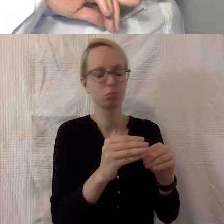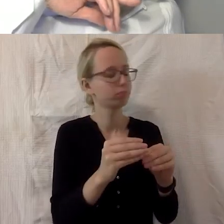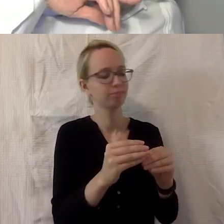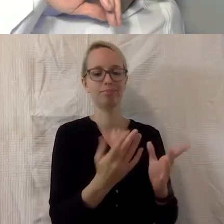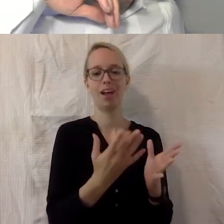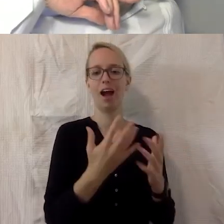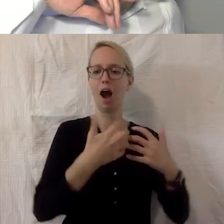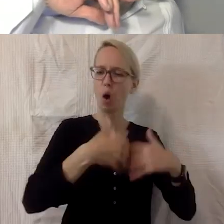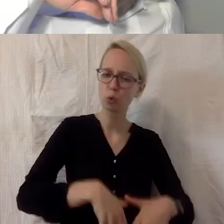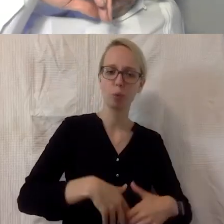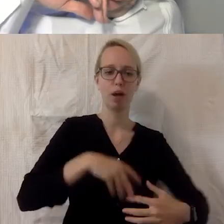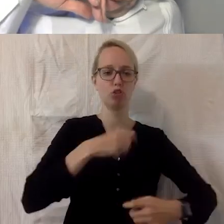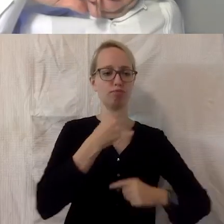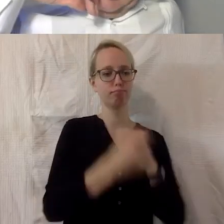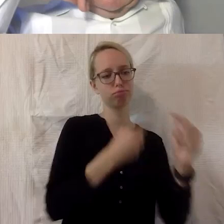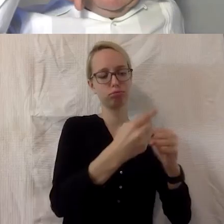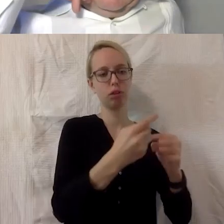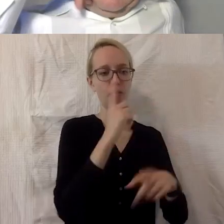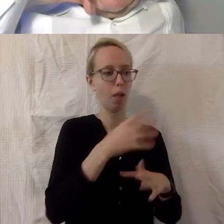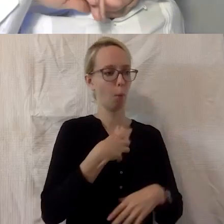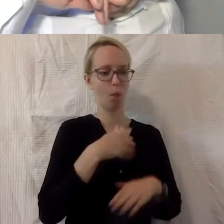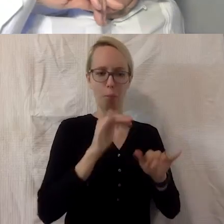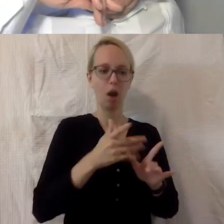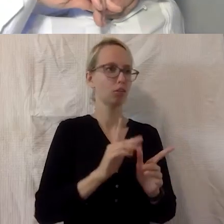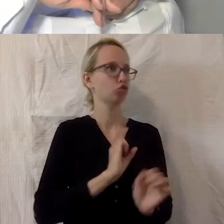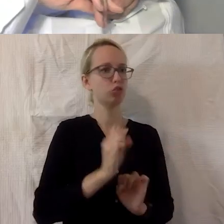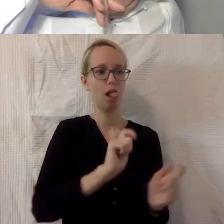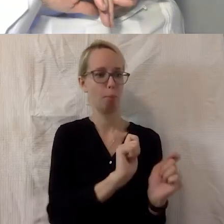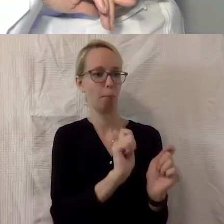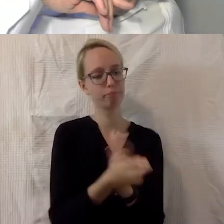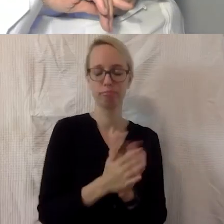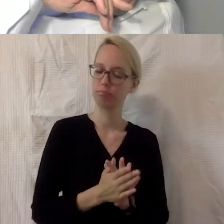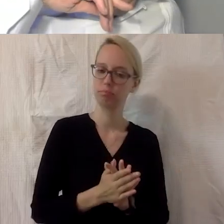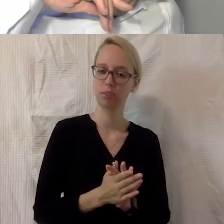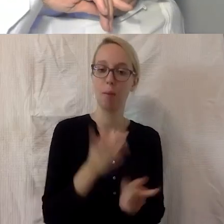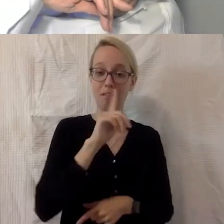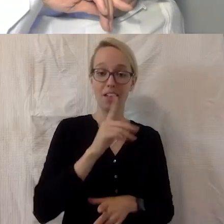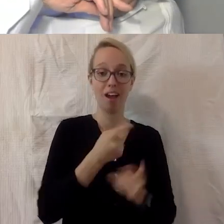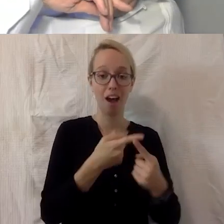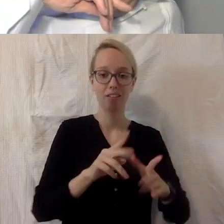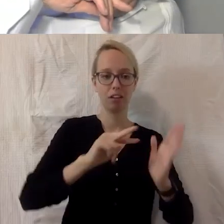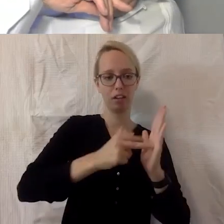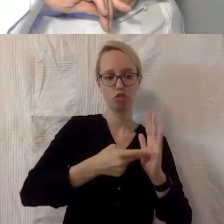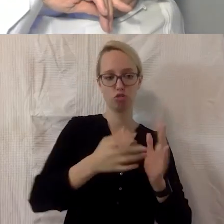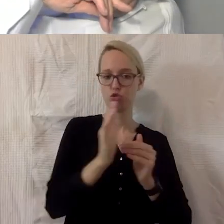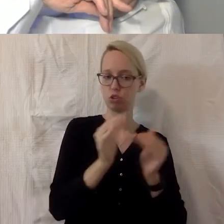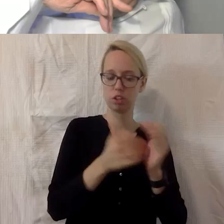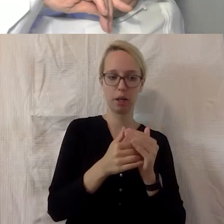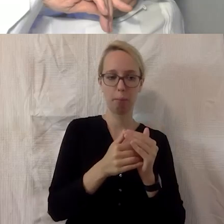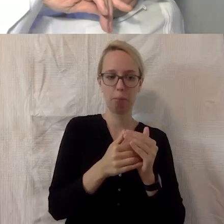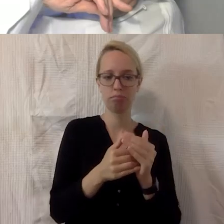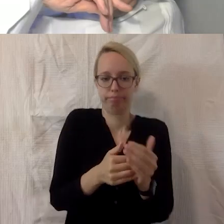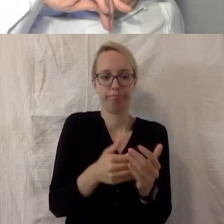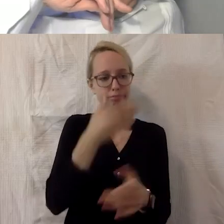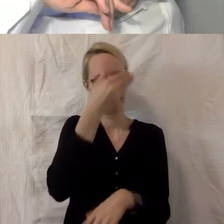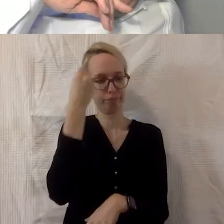es mal irgendwo Probleme gibt, sind die auch sehr schnell die zu beheben. Und bei vielen anderen Techniksystemen wurde das Thema Barrierefreiheit halt im